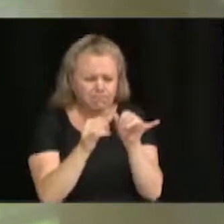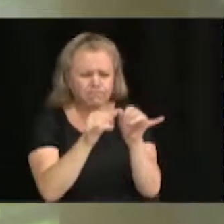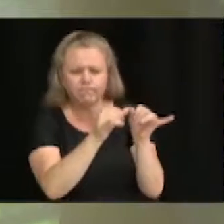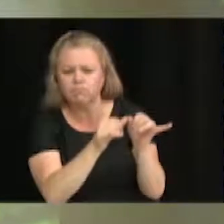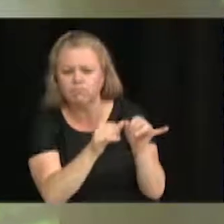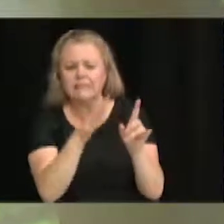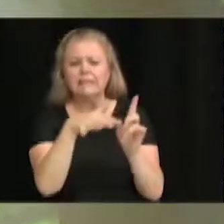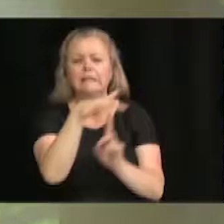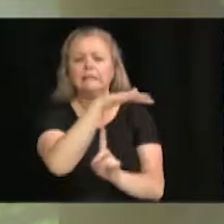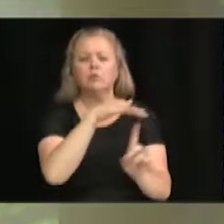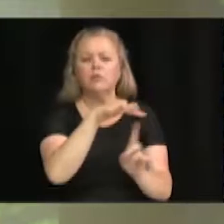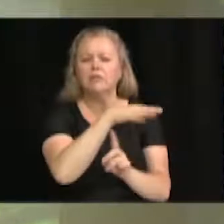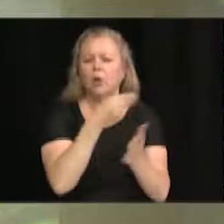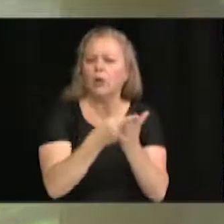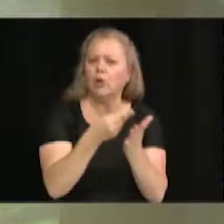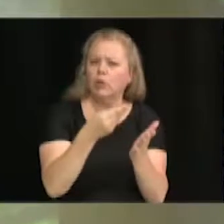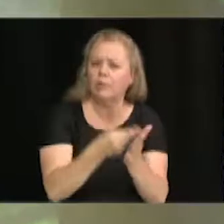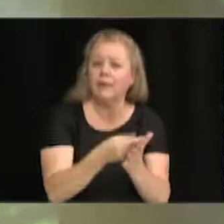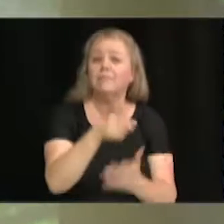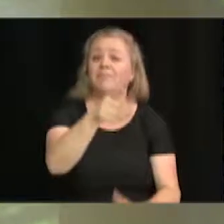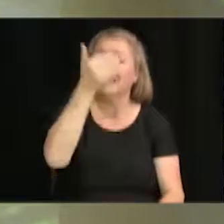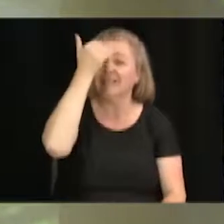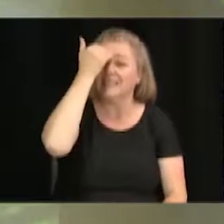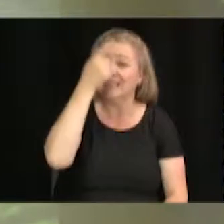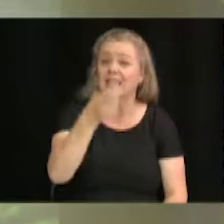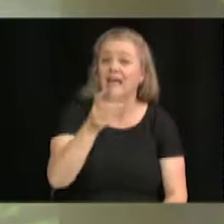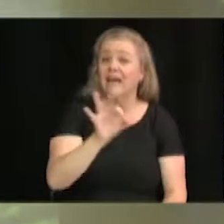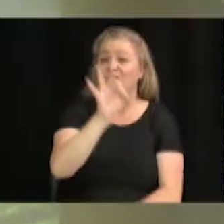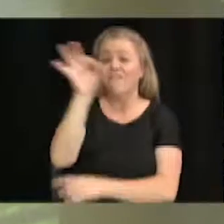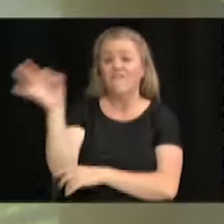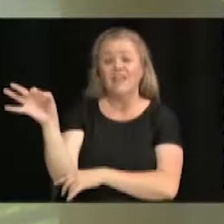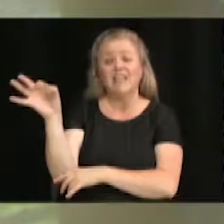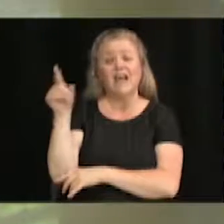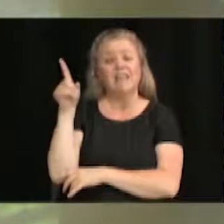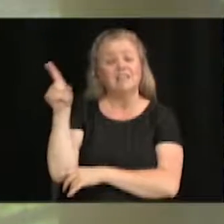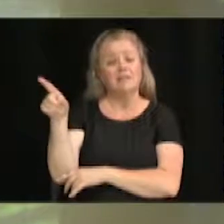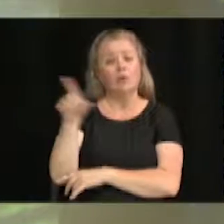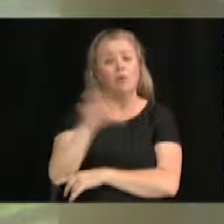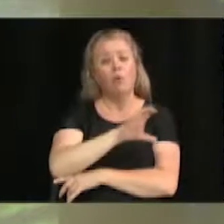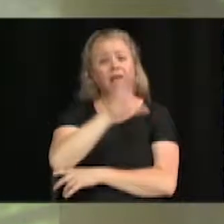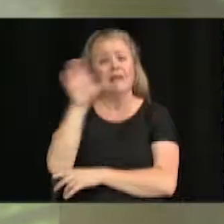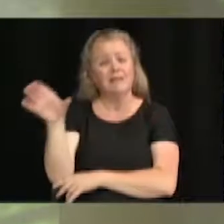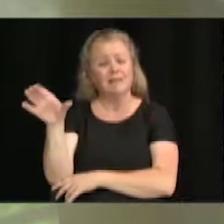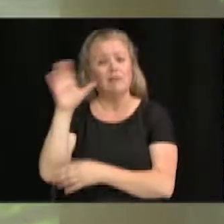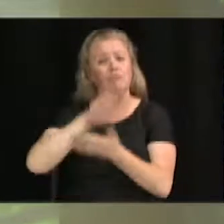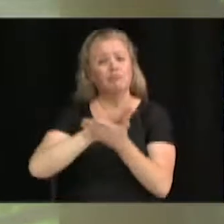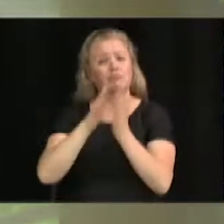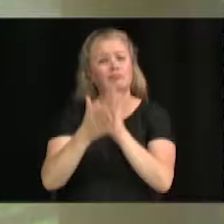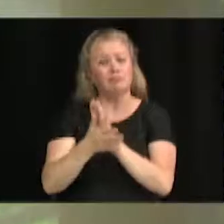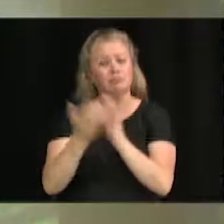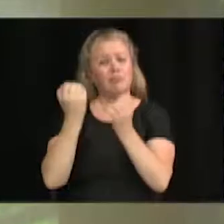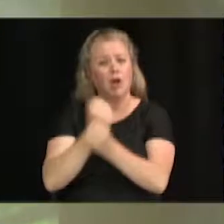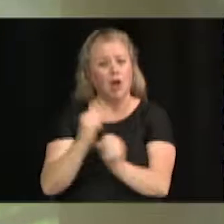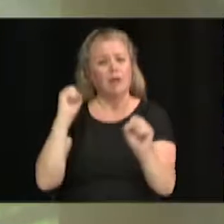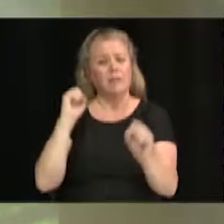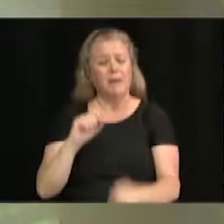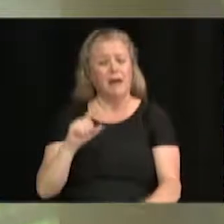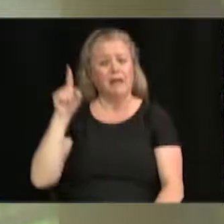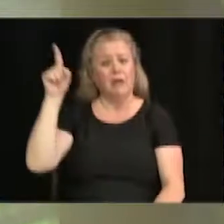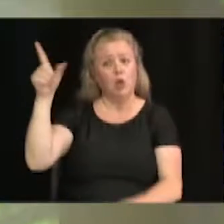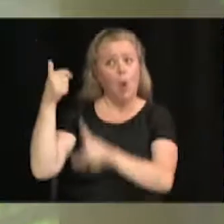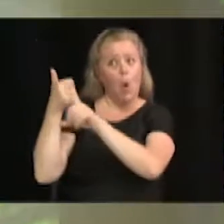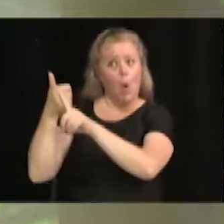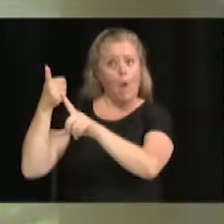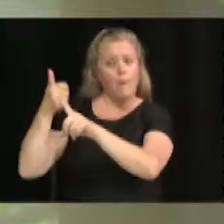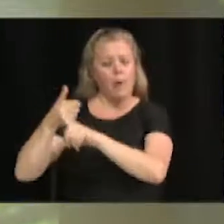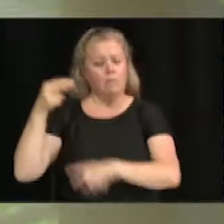rappeler que, parlant de classement, la Fédération canadienne de l'entreprise indépendante a classé la ville de Victoriaville